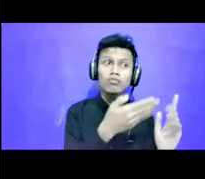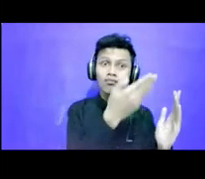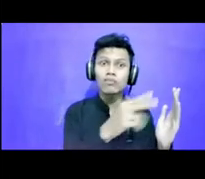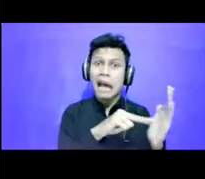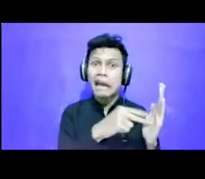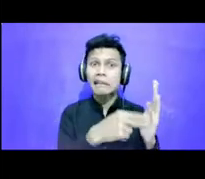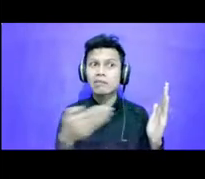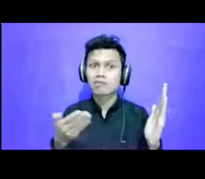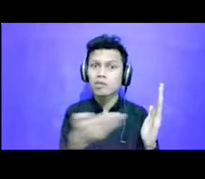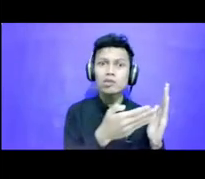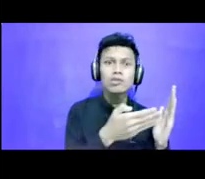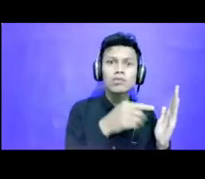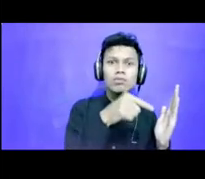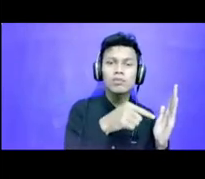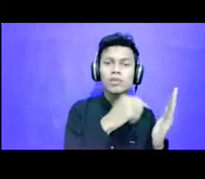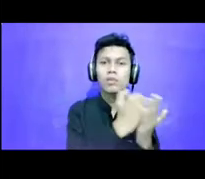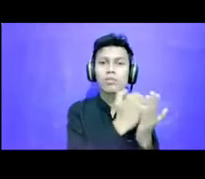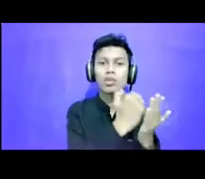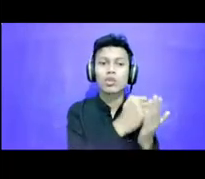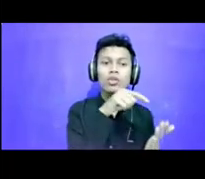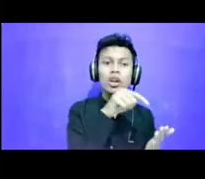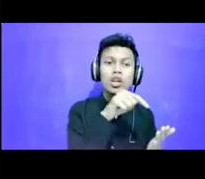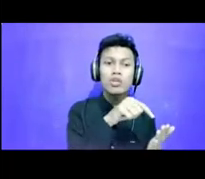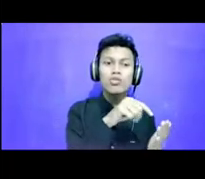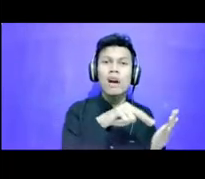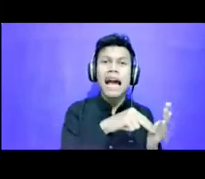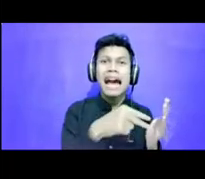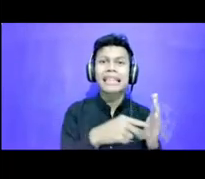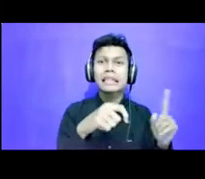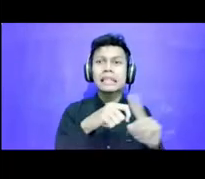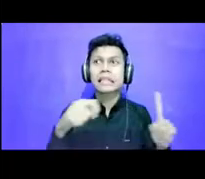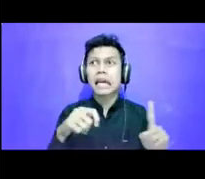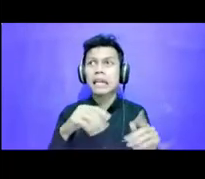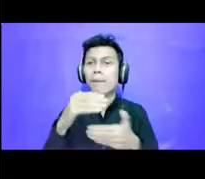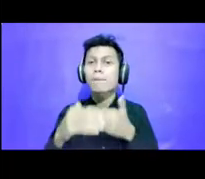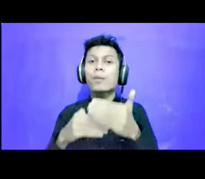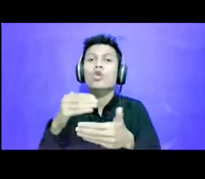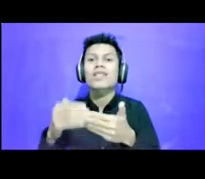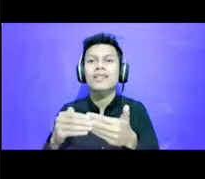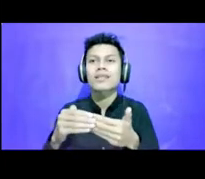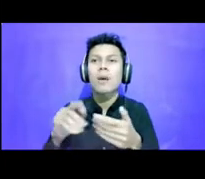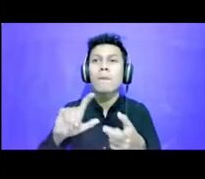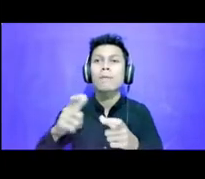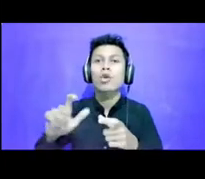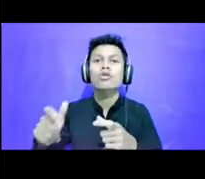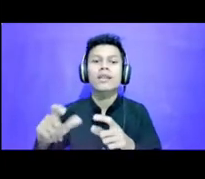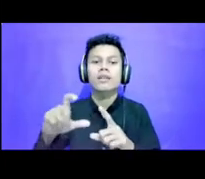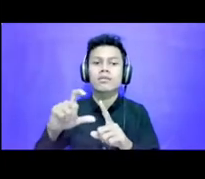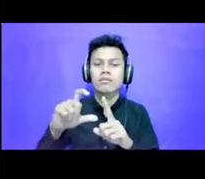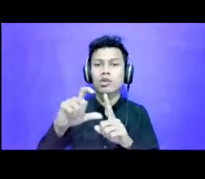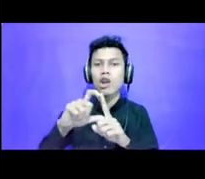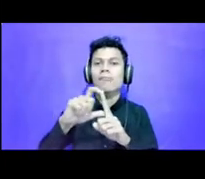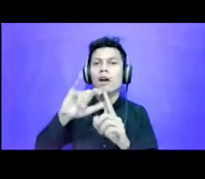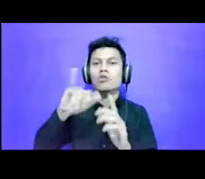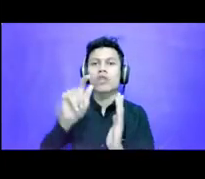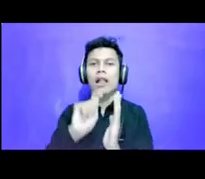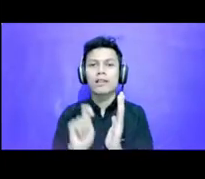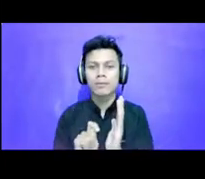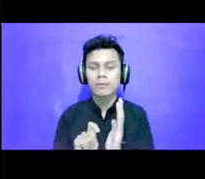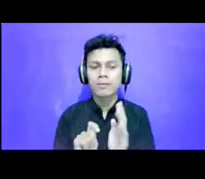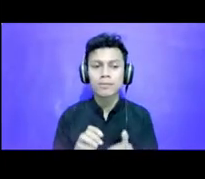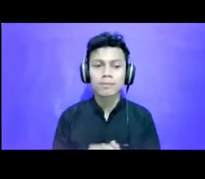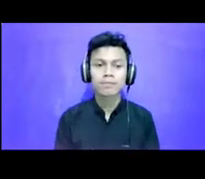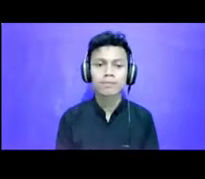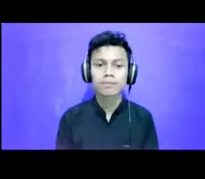definisi dari proses jurnalisme data itu dilakukan Ini contoh